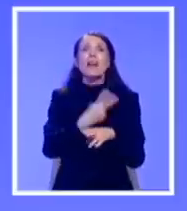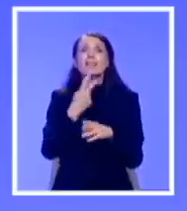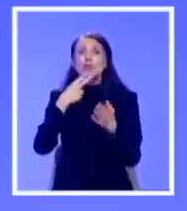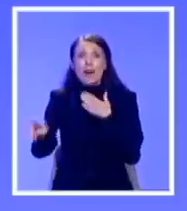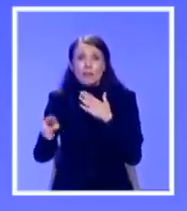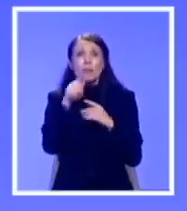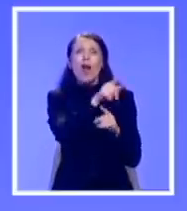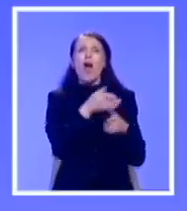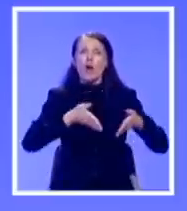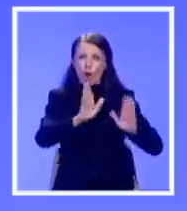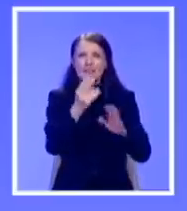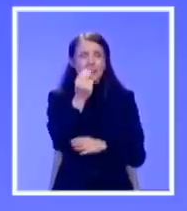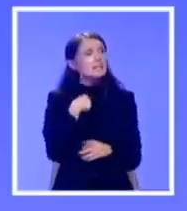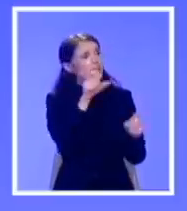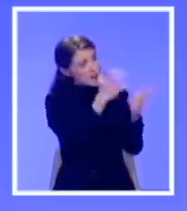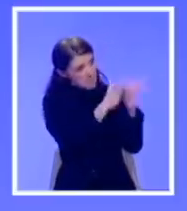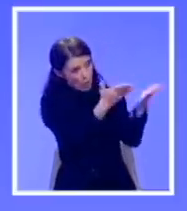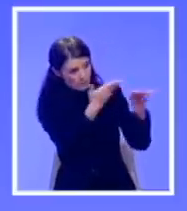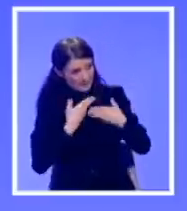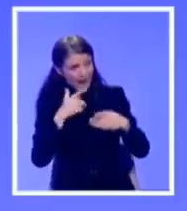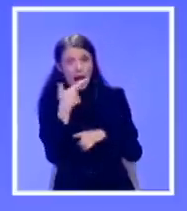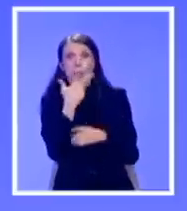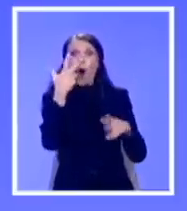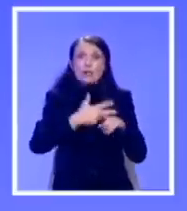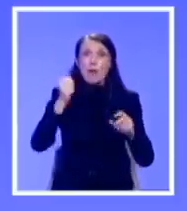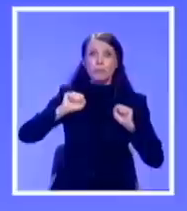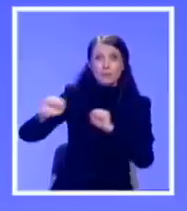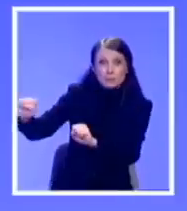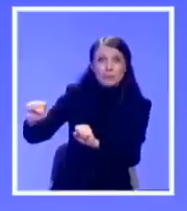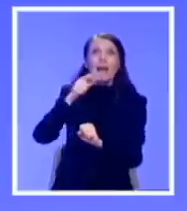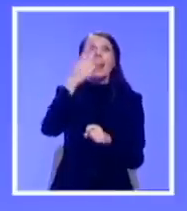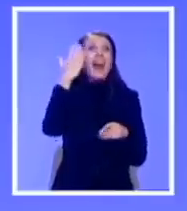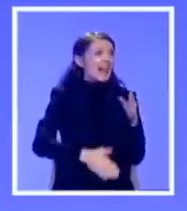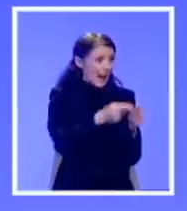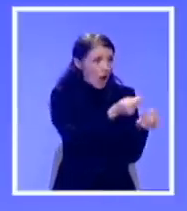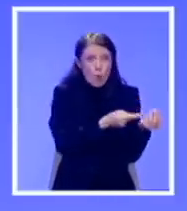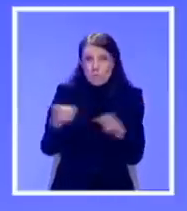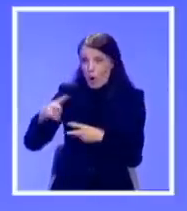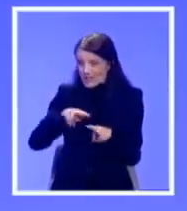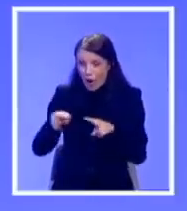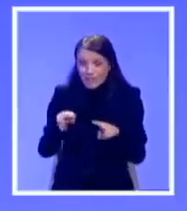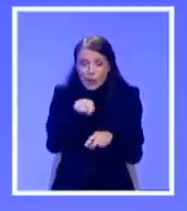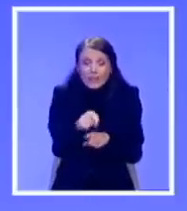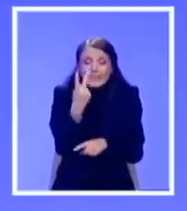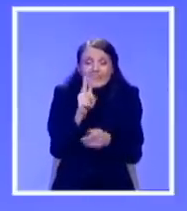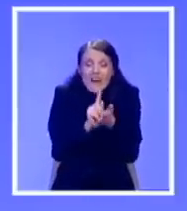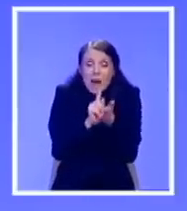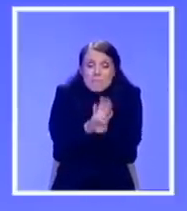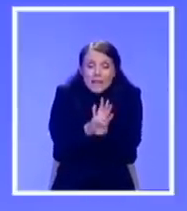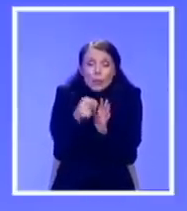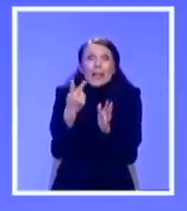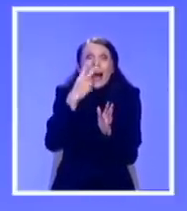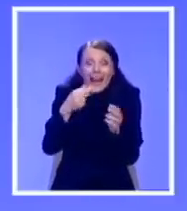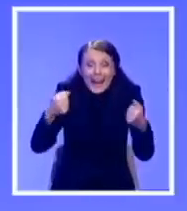osam puta koridori Srbije odbijaju državnog tužilaca. Na kraju šalju snimak bez dva ključna minuta. Jedini čovek koji je video snimak, ceo snimak,